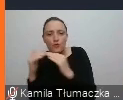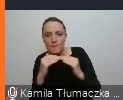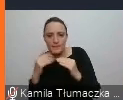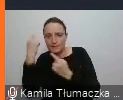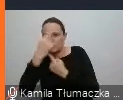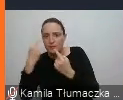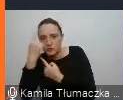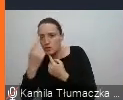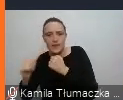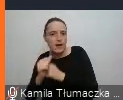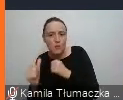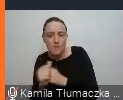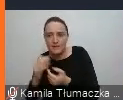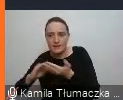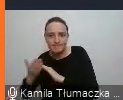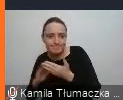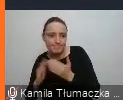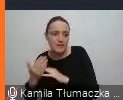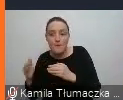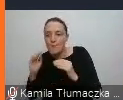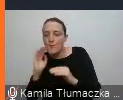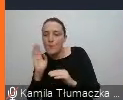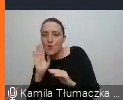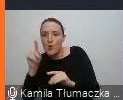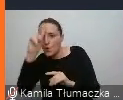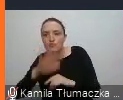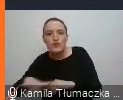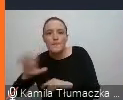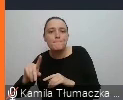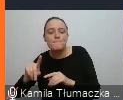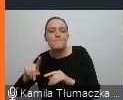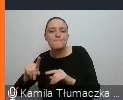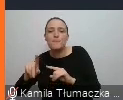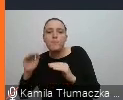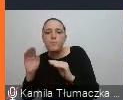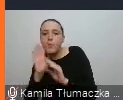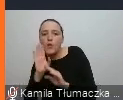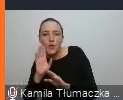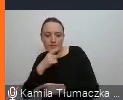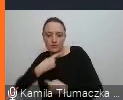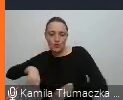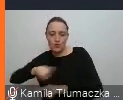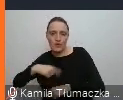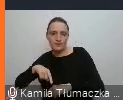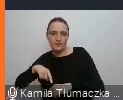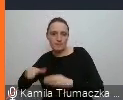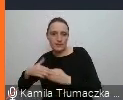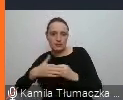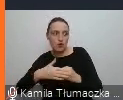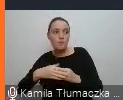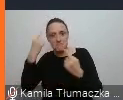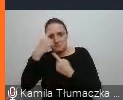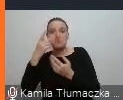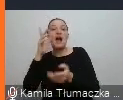przemyślenia, argumenty, nas otaczamy i wtedy otaczają, przepraszam, i wtedy uważamy, że tak